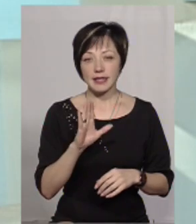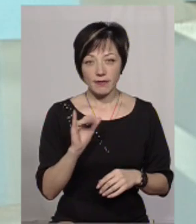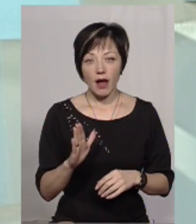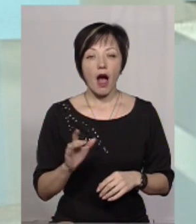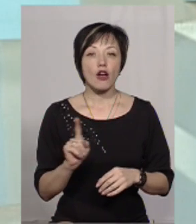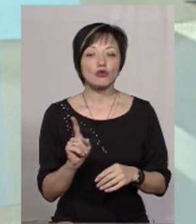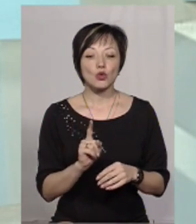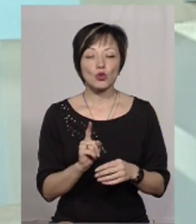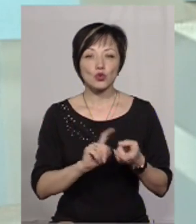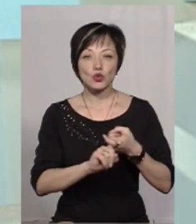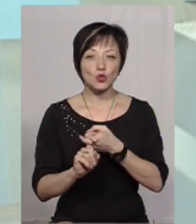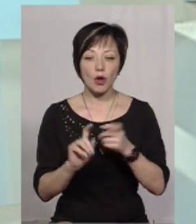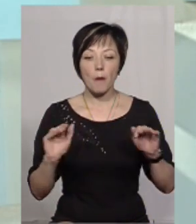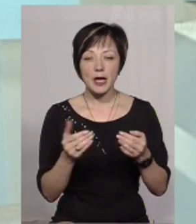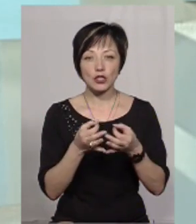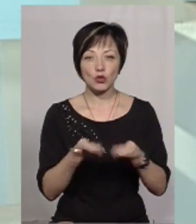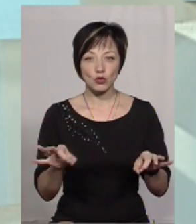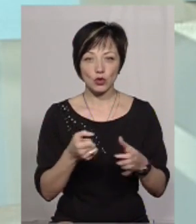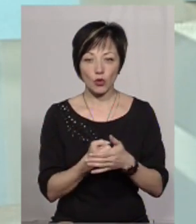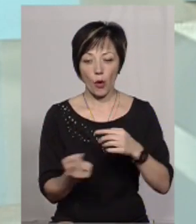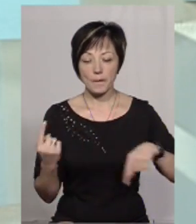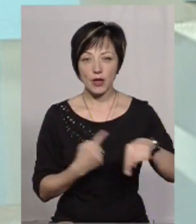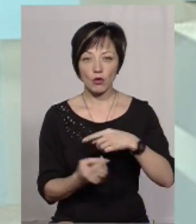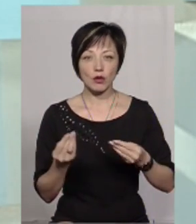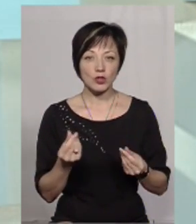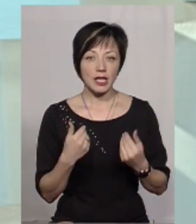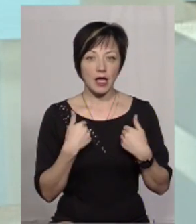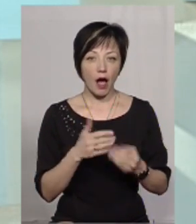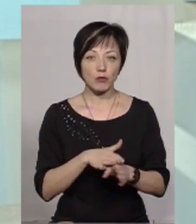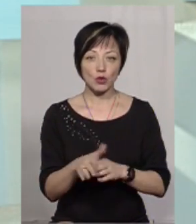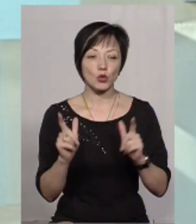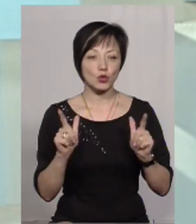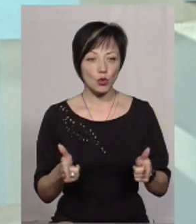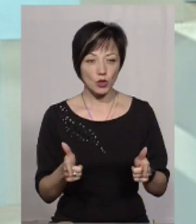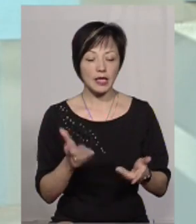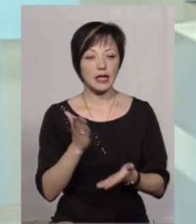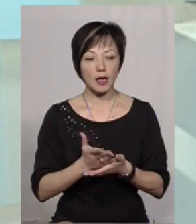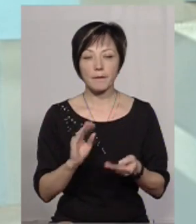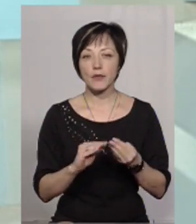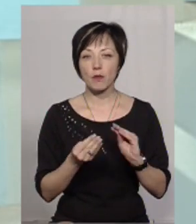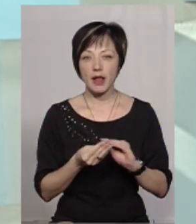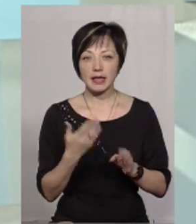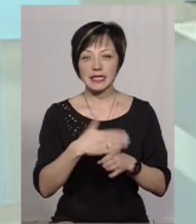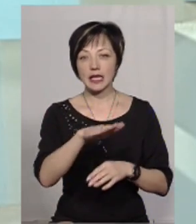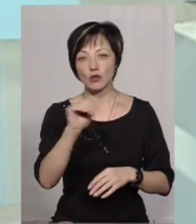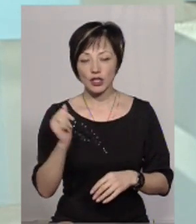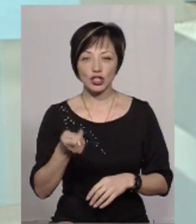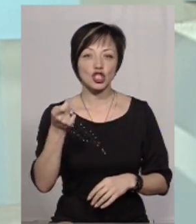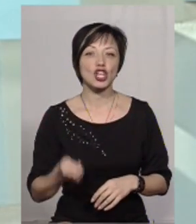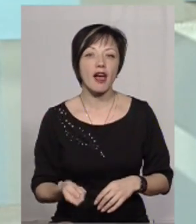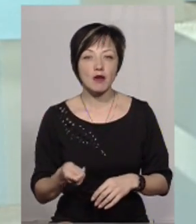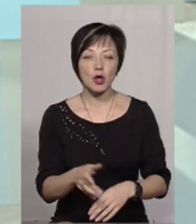обмеженості доступу до обігових коштів, то я тут абсолютно згодна. Є проблема з кредитуванням, з